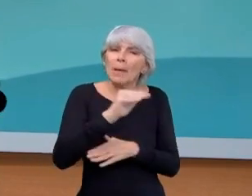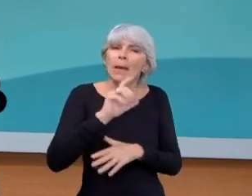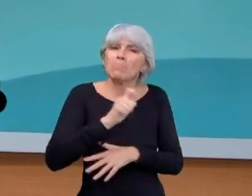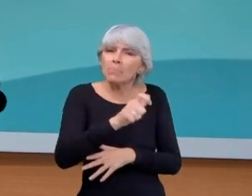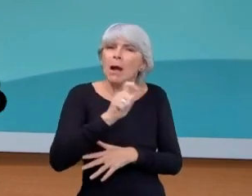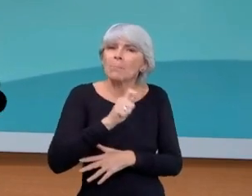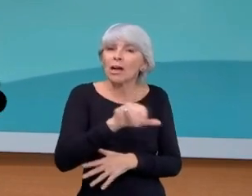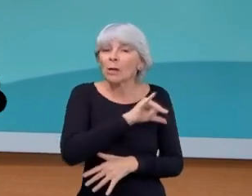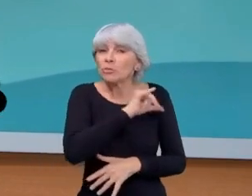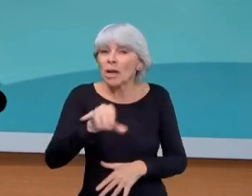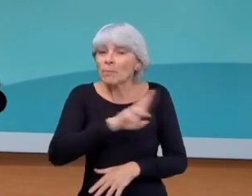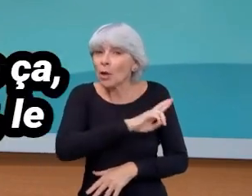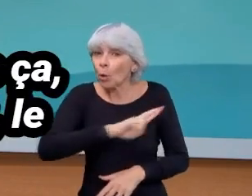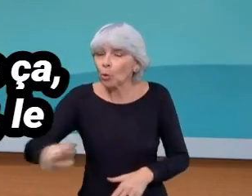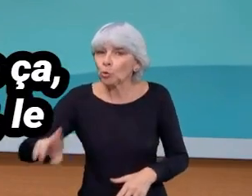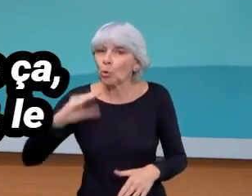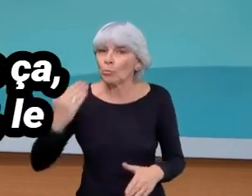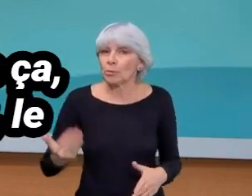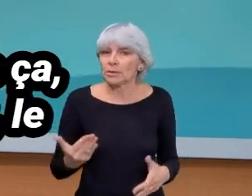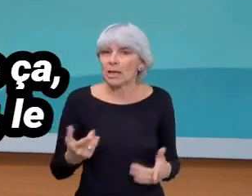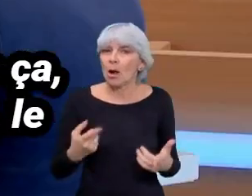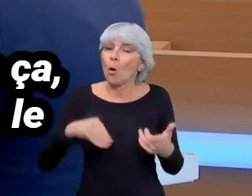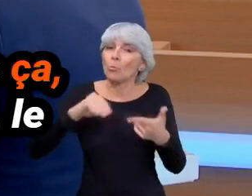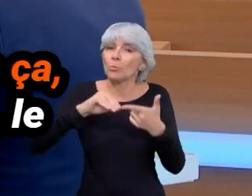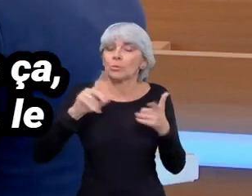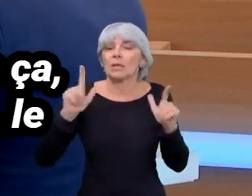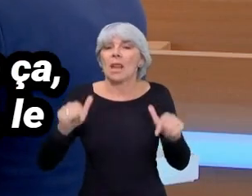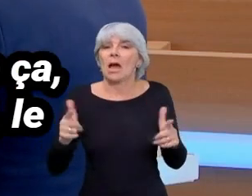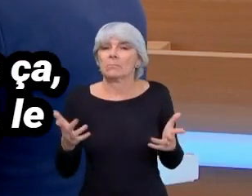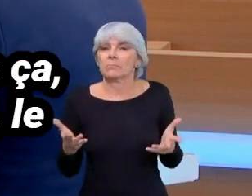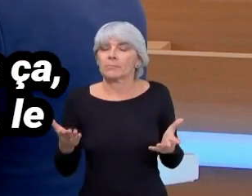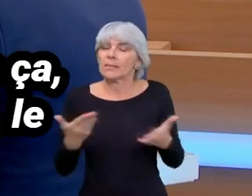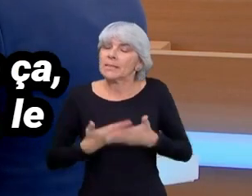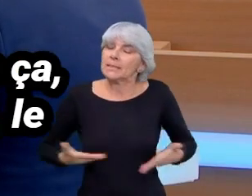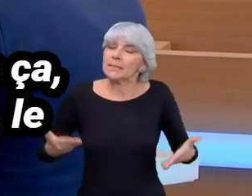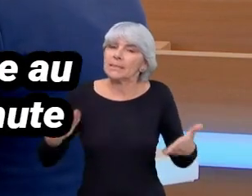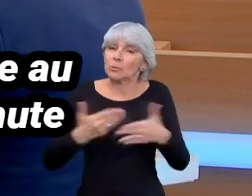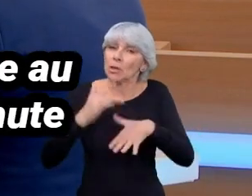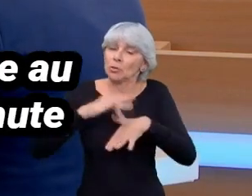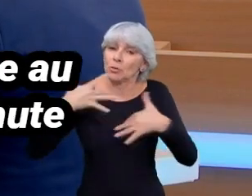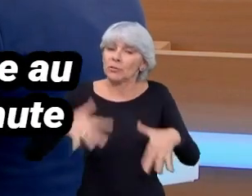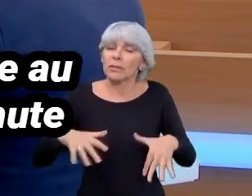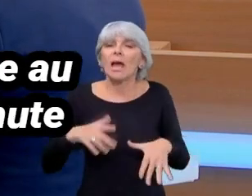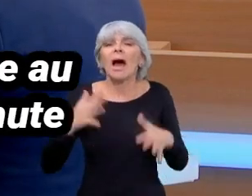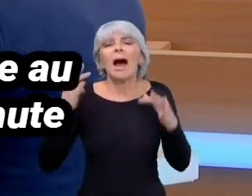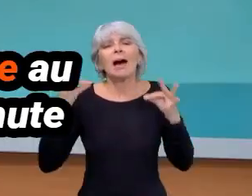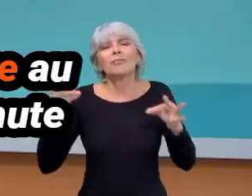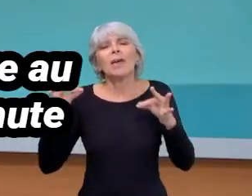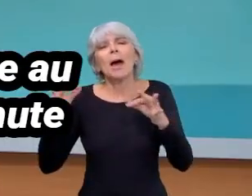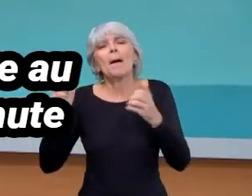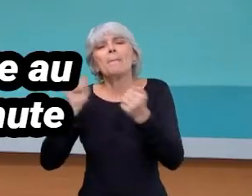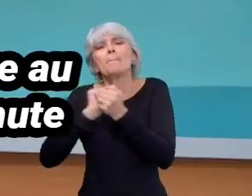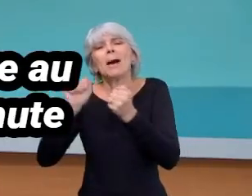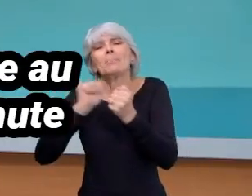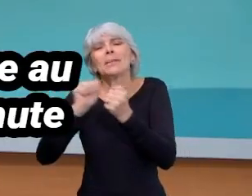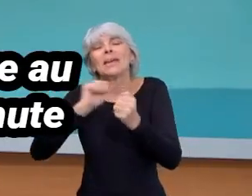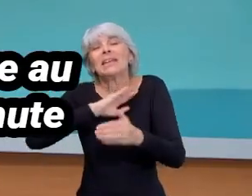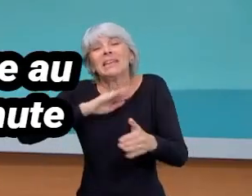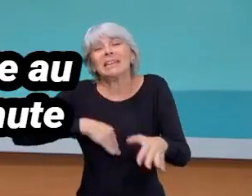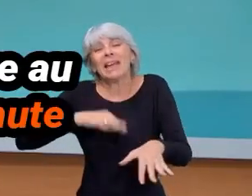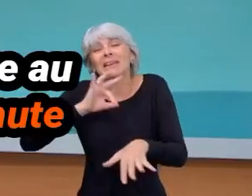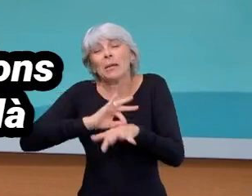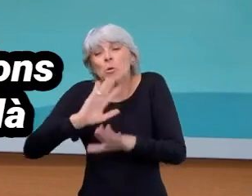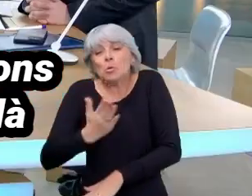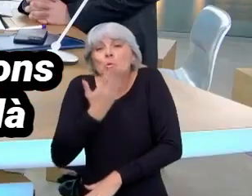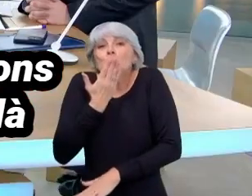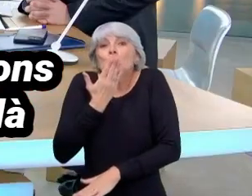jamais être envoyé chez eux. Et puis, vous avez aussi, parce que ça, c'est des situations qu'on a vécues, le laissé-passer consulaire qui arrive au dernier moment, à la